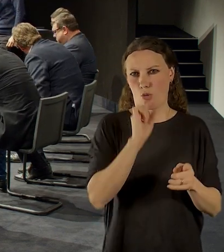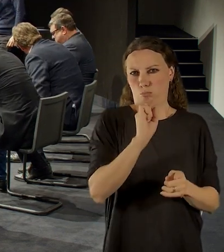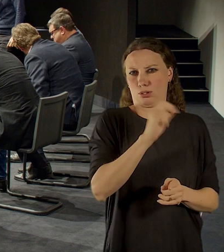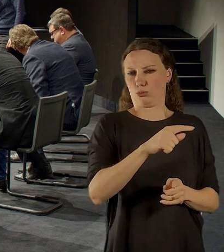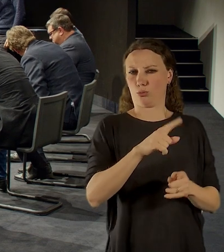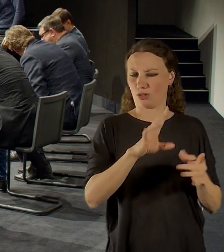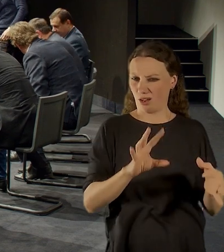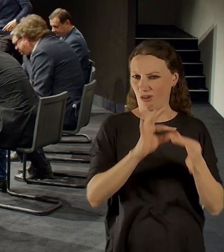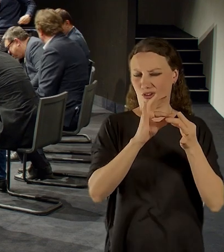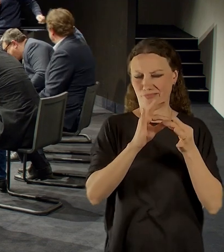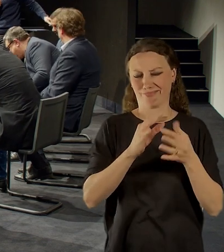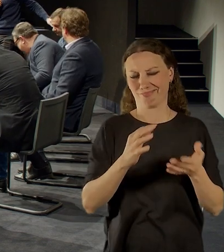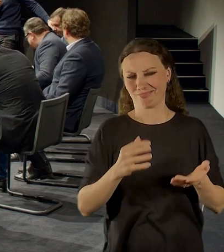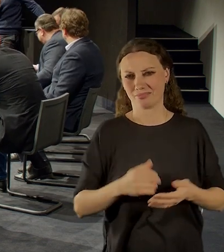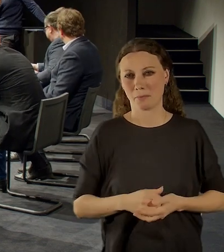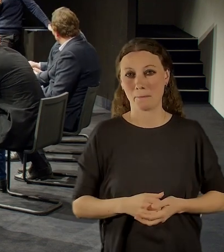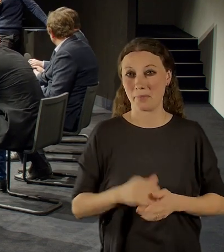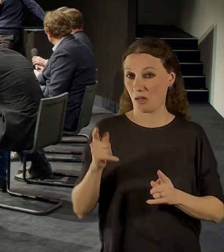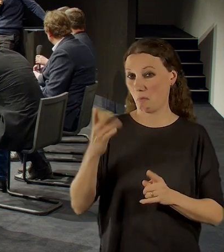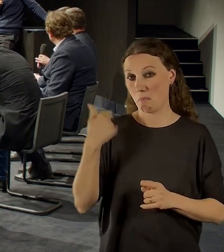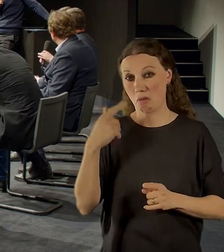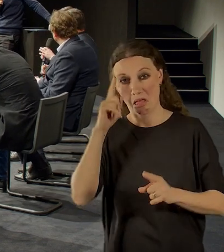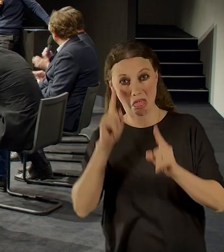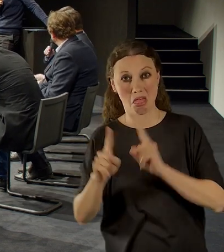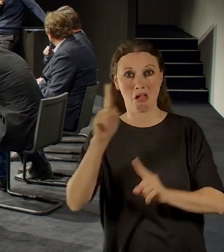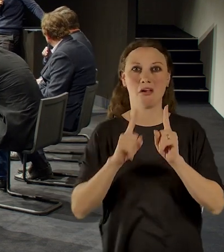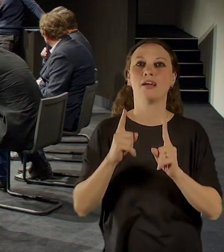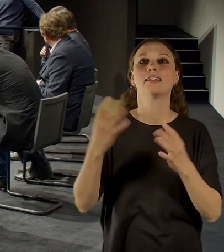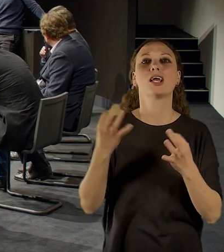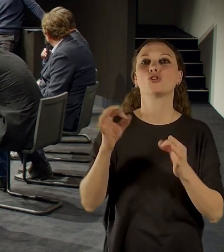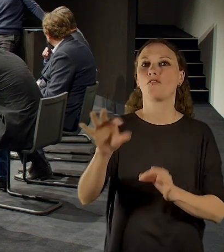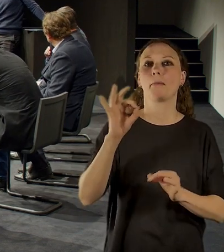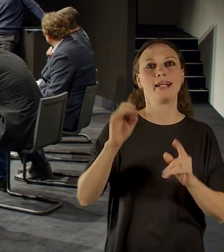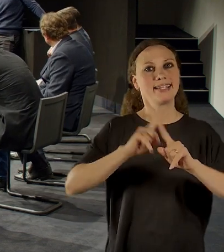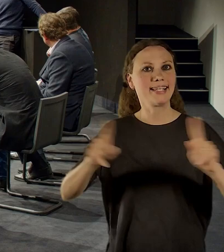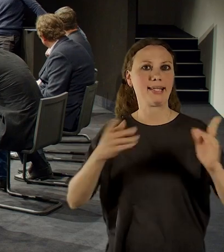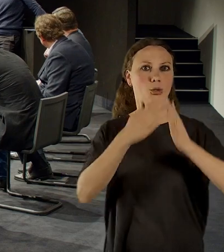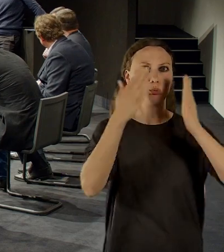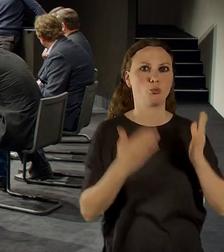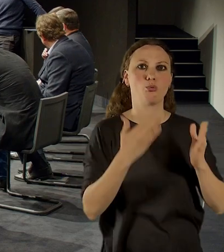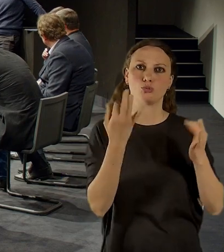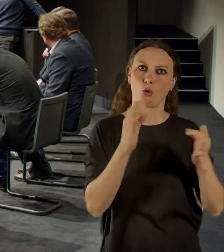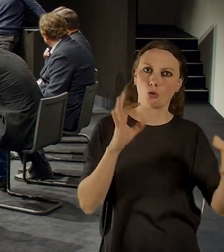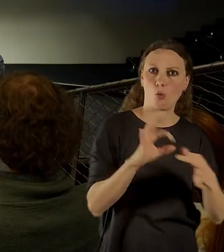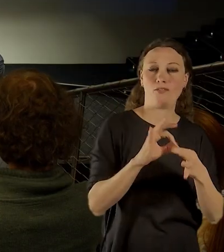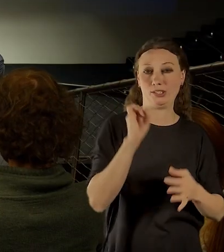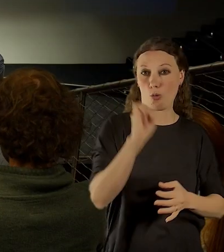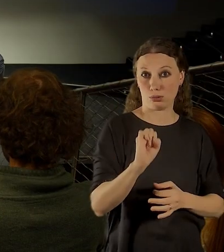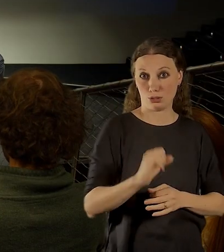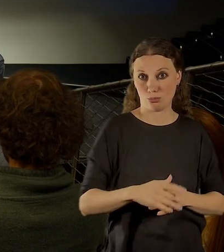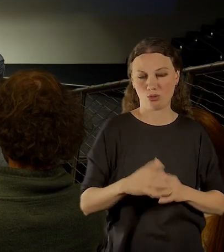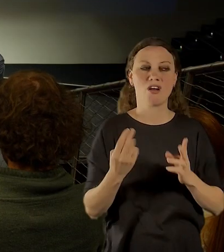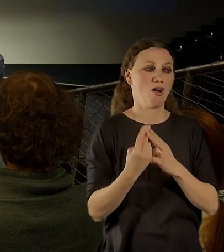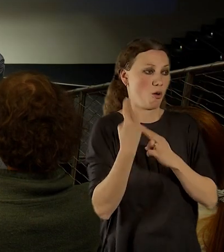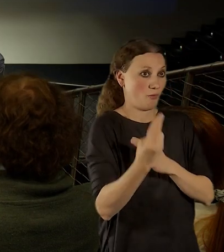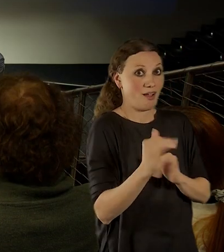socialismu. Zda vás nelákalo tohleto? Lákat, možná by nás to lákalo, ale my jsme museli